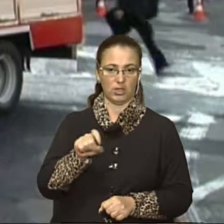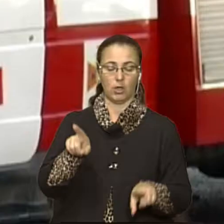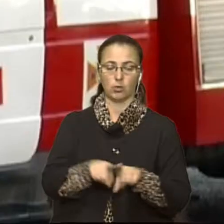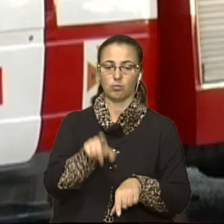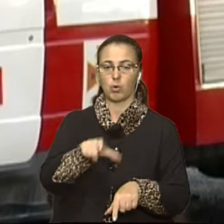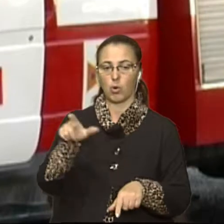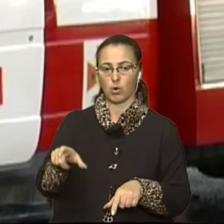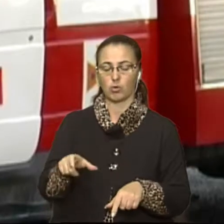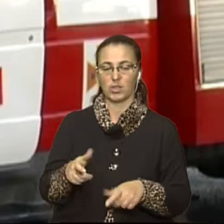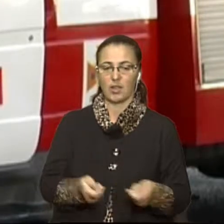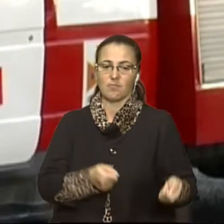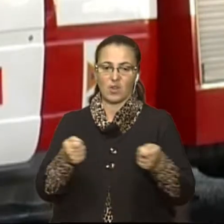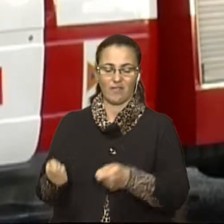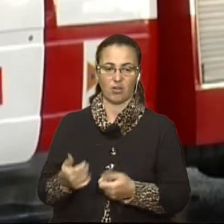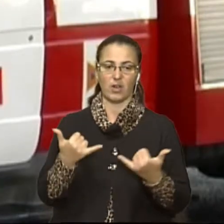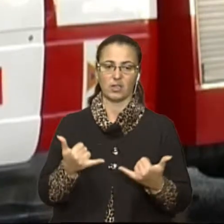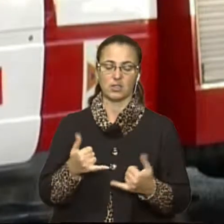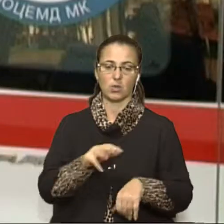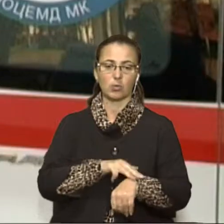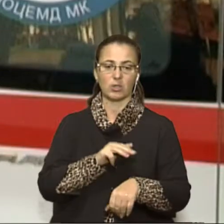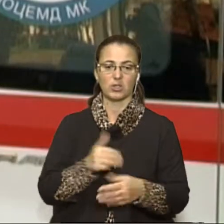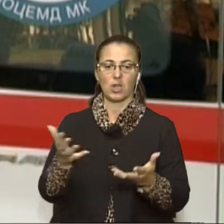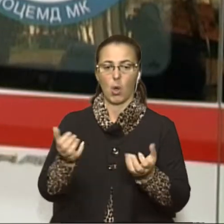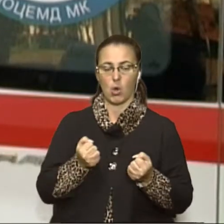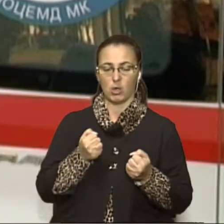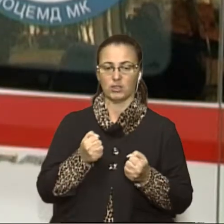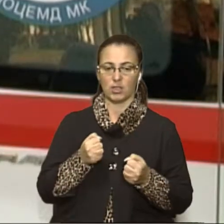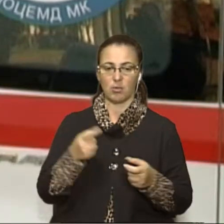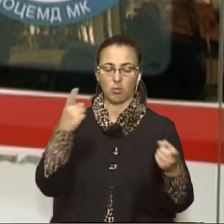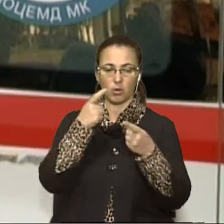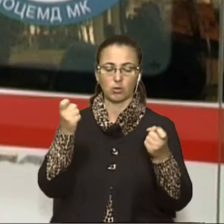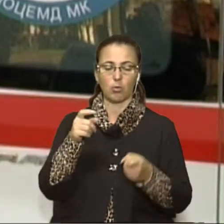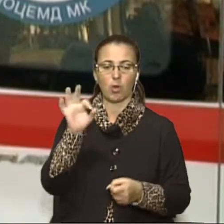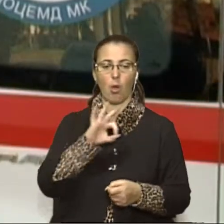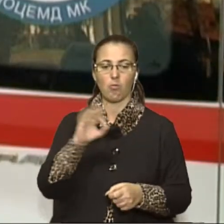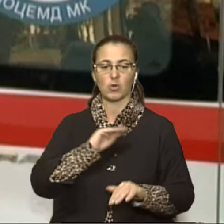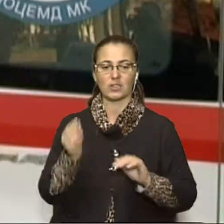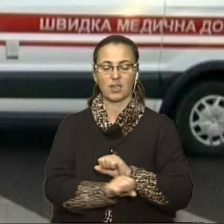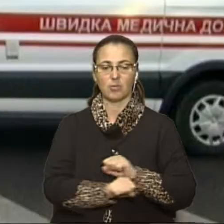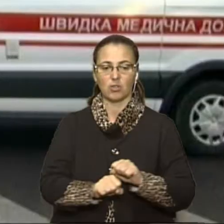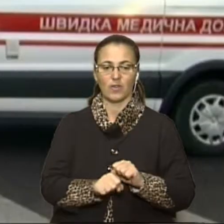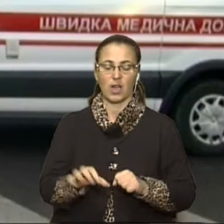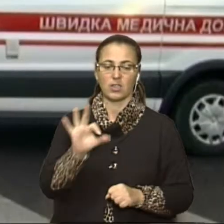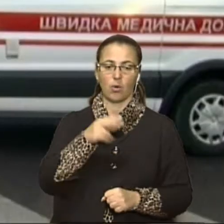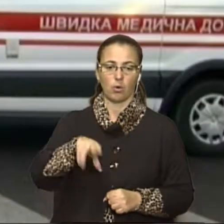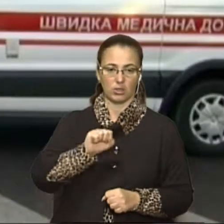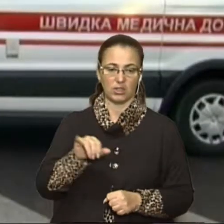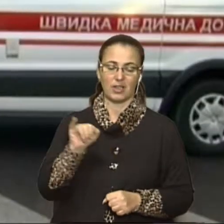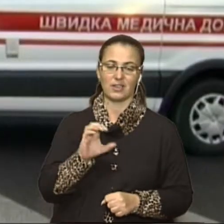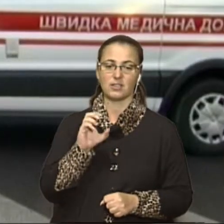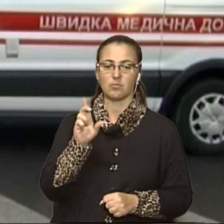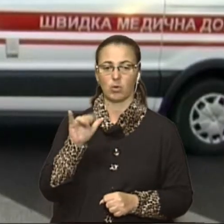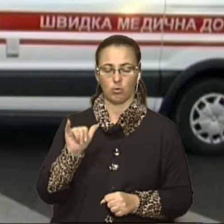евакуювали. Нагадаю, сьогодні правоохоронці отримали повідомлення про замінування обласної адміністрації та управління СБУ.